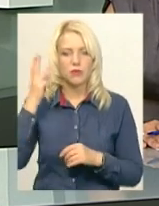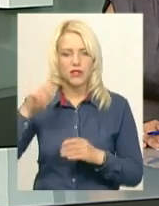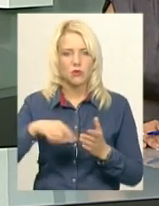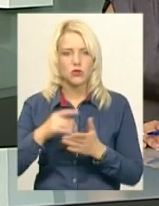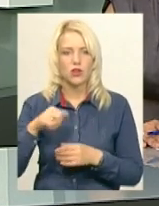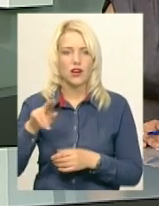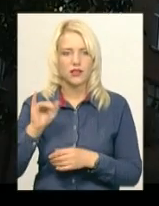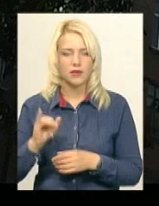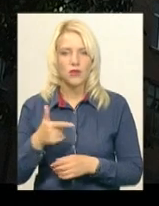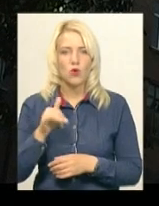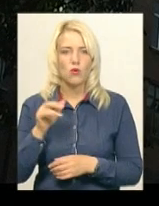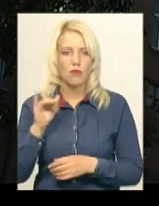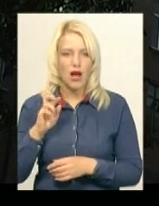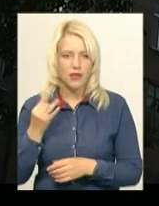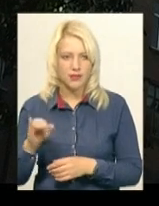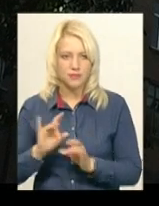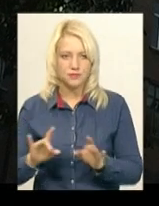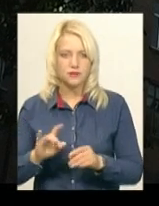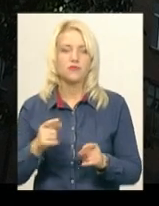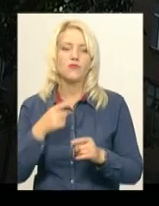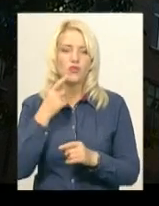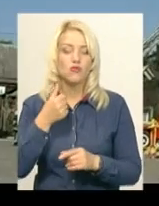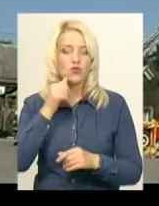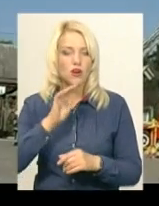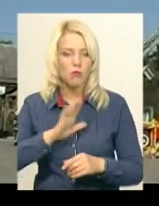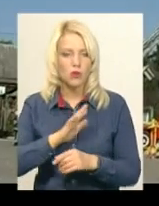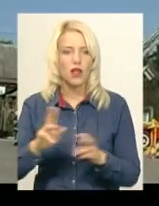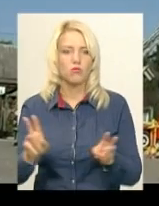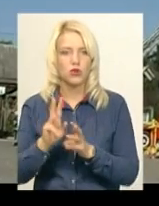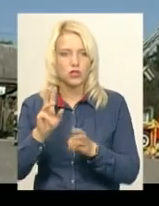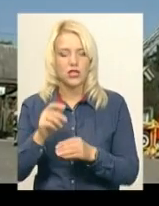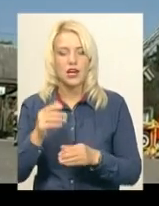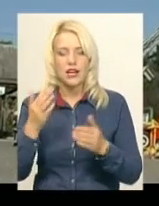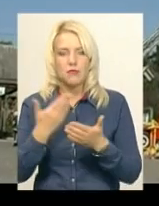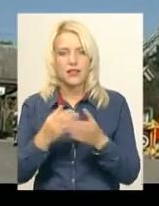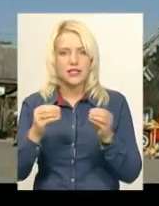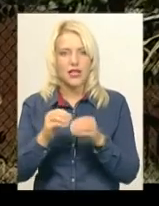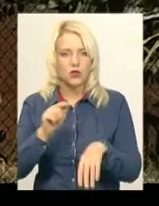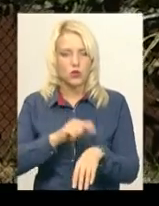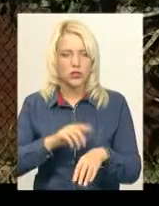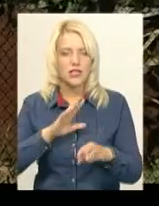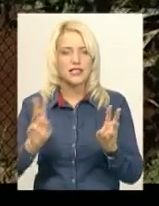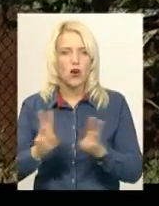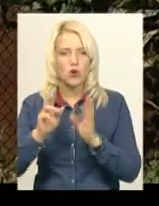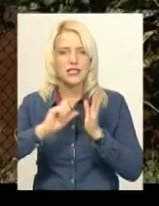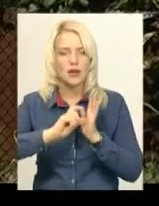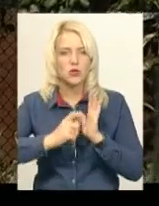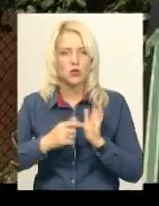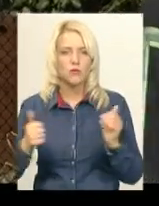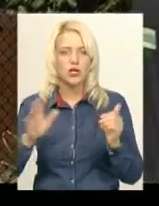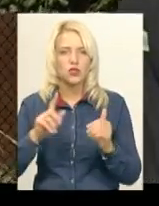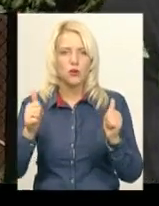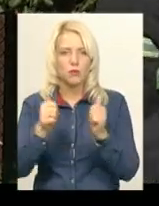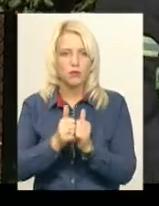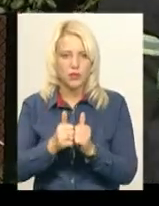Світлана Губай. Нагадаю, вчора у цій школі сталася пожежа. Близько 10-ї години загорілася підсобка, що розташована на четвертому